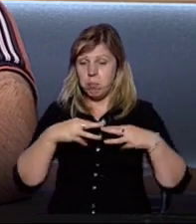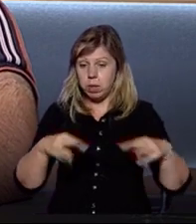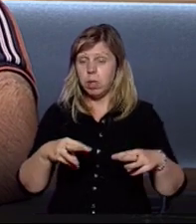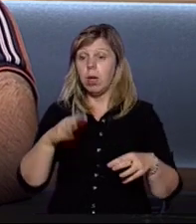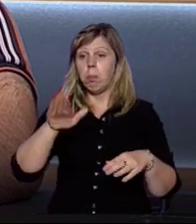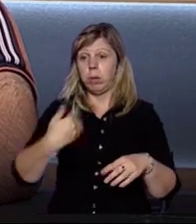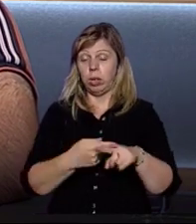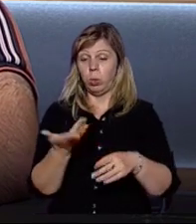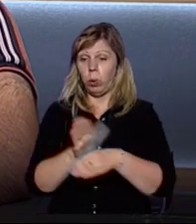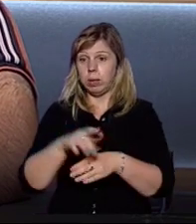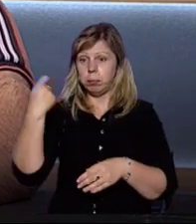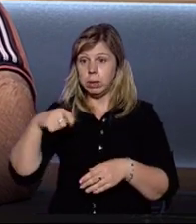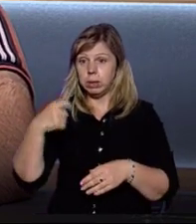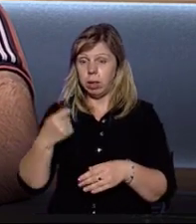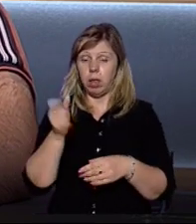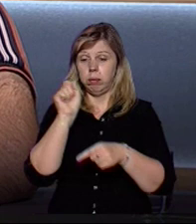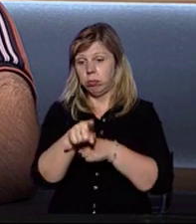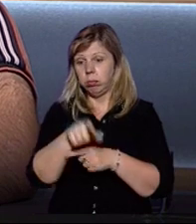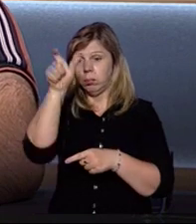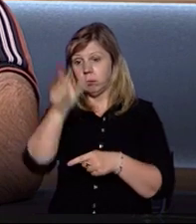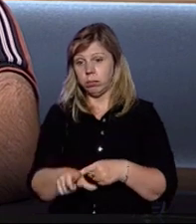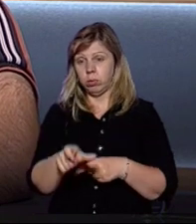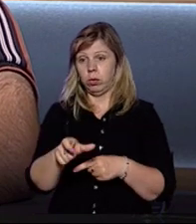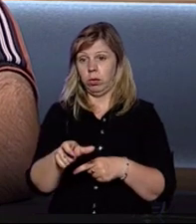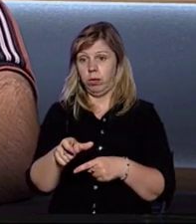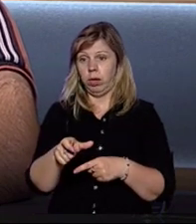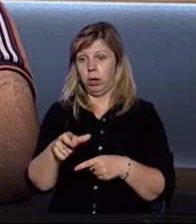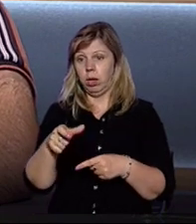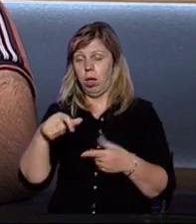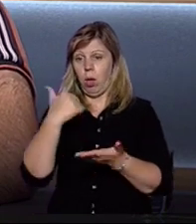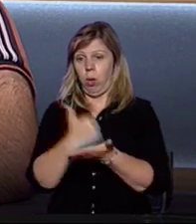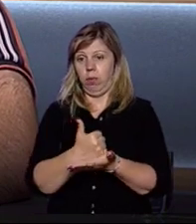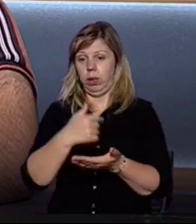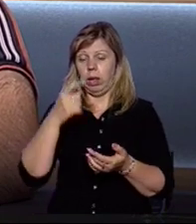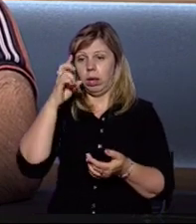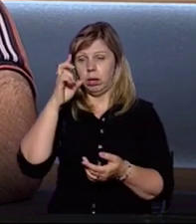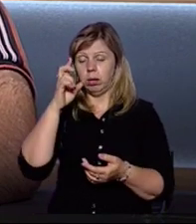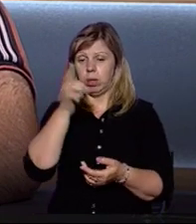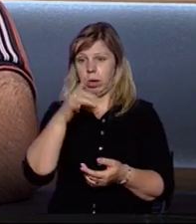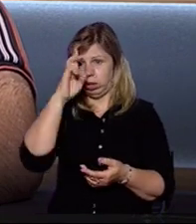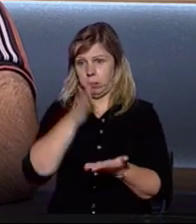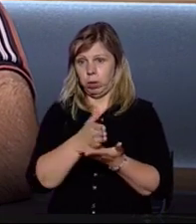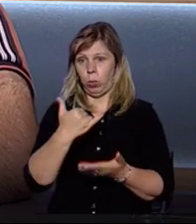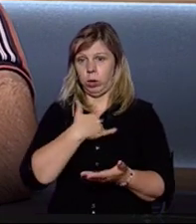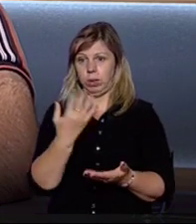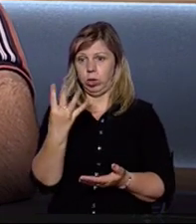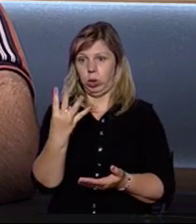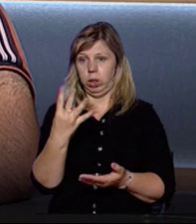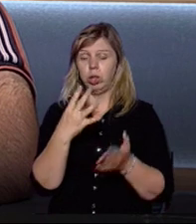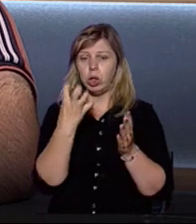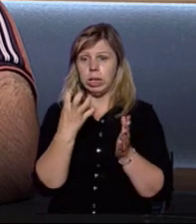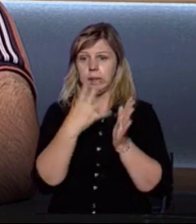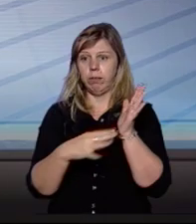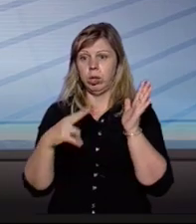указ президента про призначення того чи іншого голови, райдержадміністрації, яких у нас є зараз 490